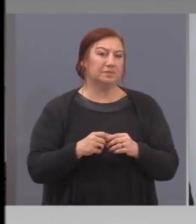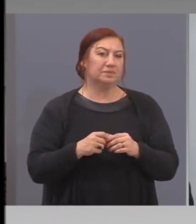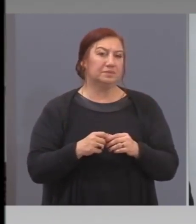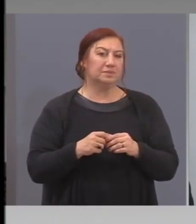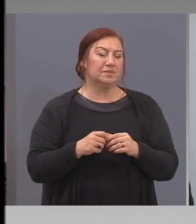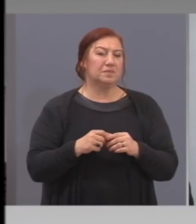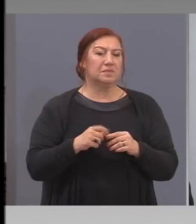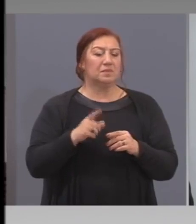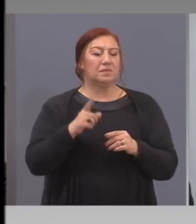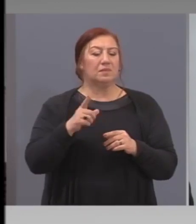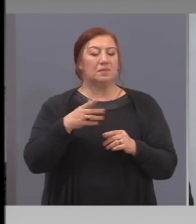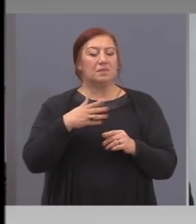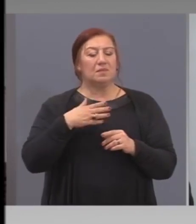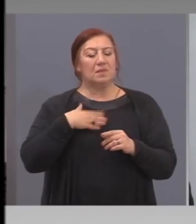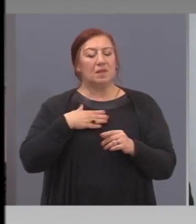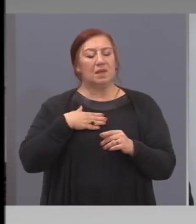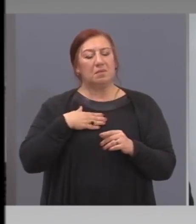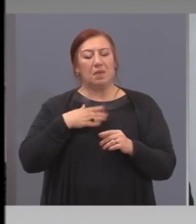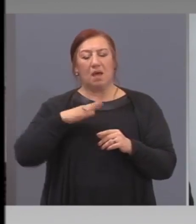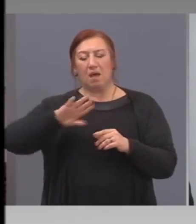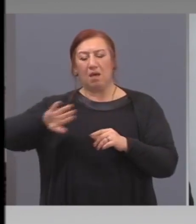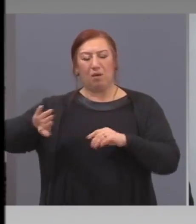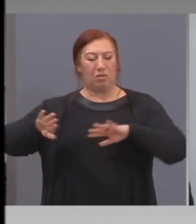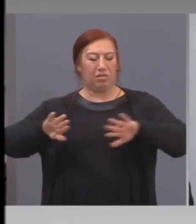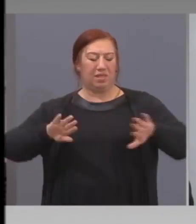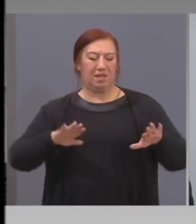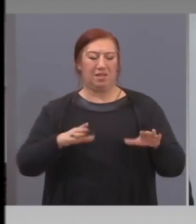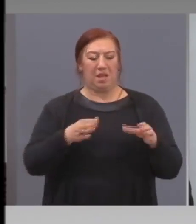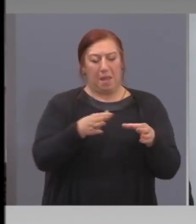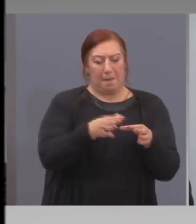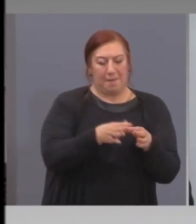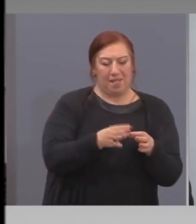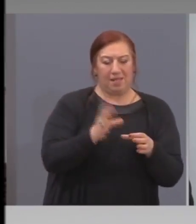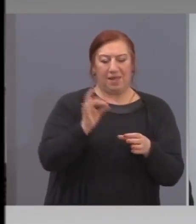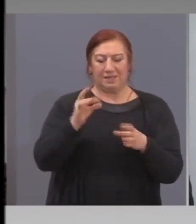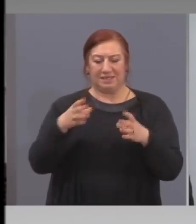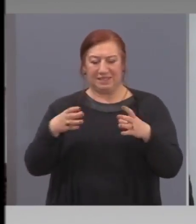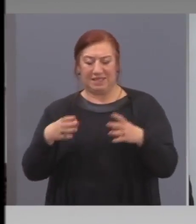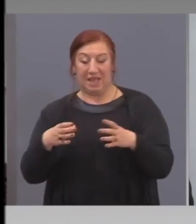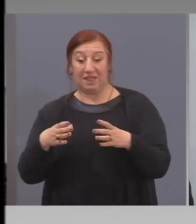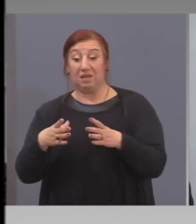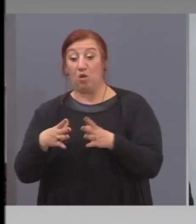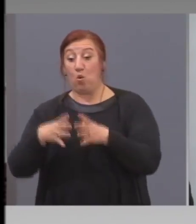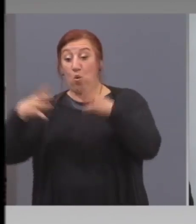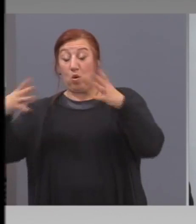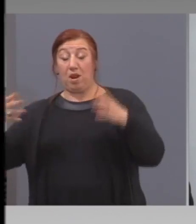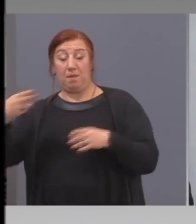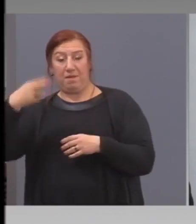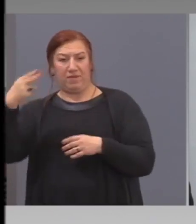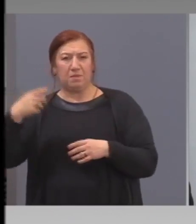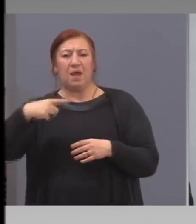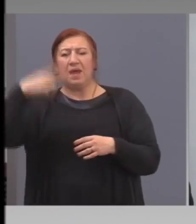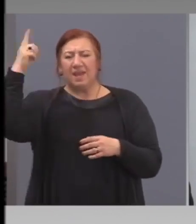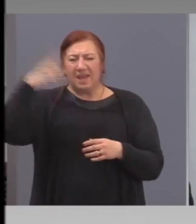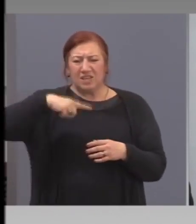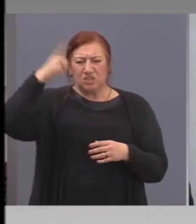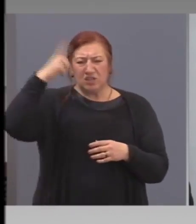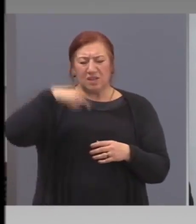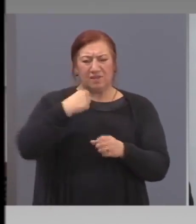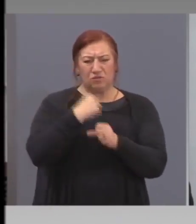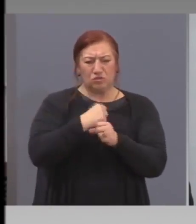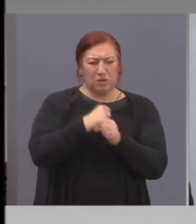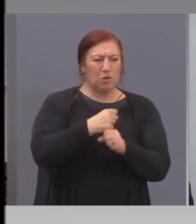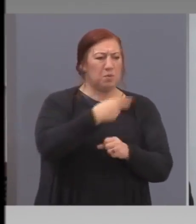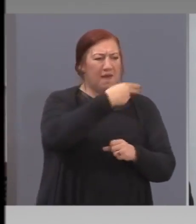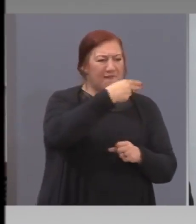на отделния капитал, малки, средни, големи, ежедневно с тях ще се работи и фирма по фирма,